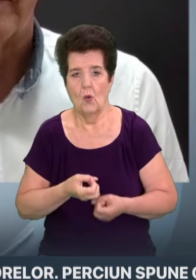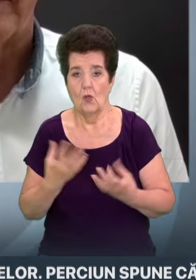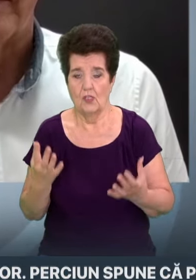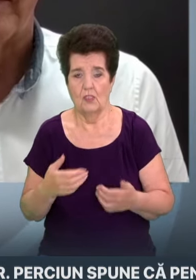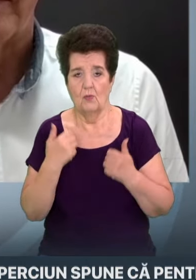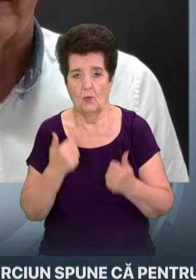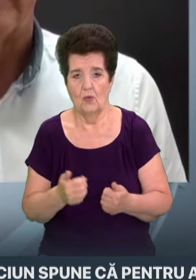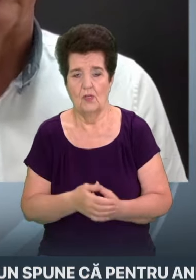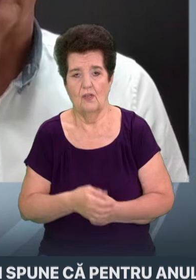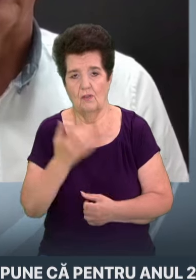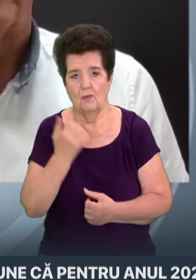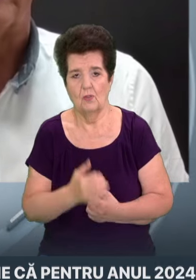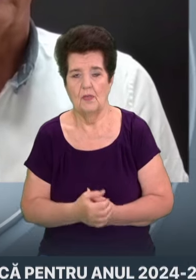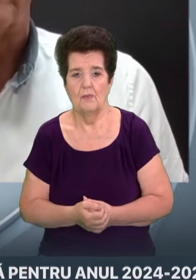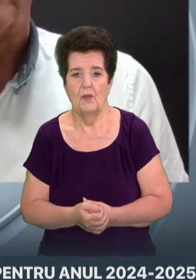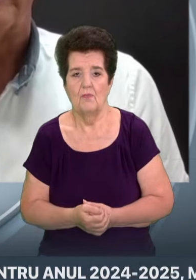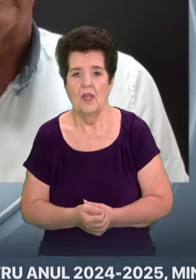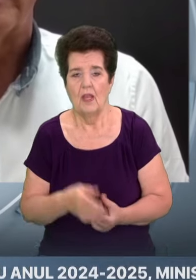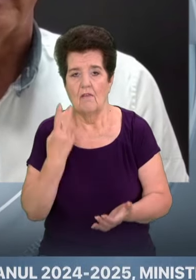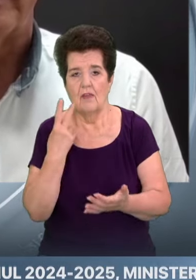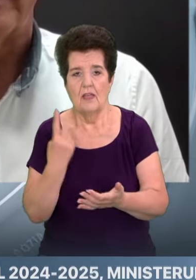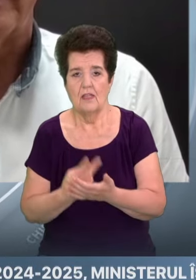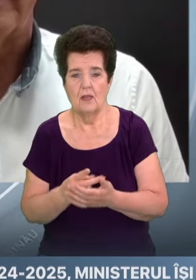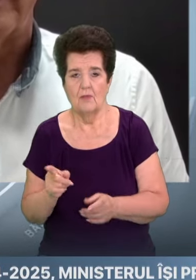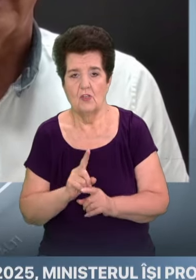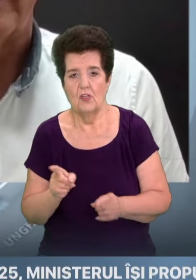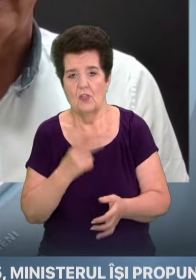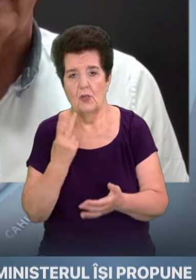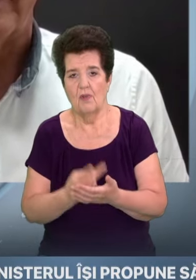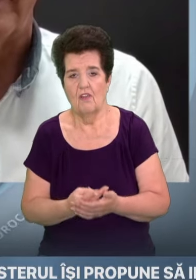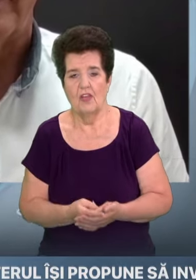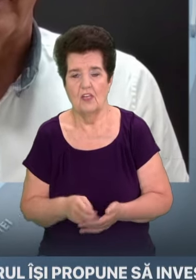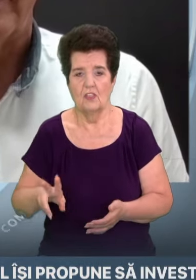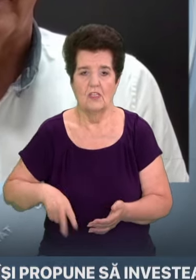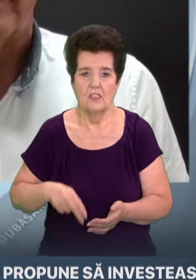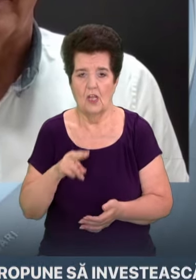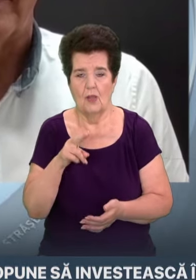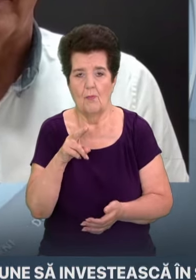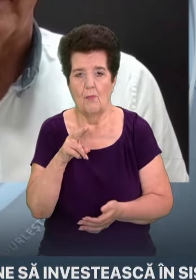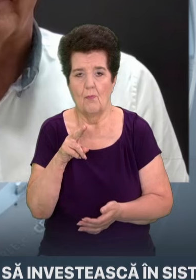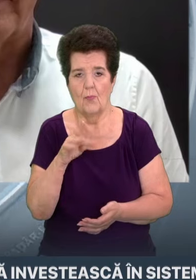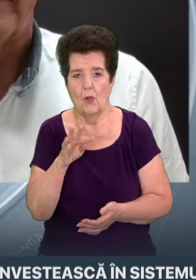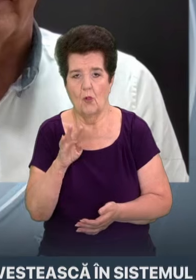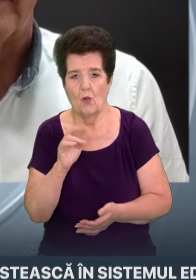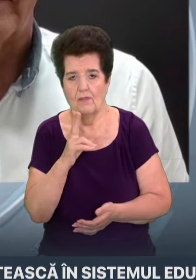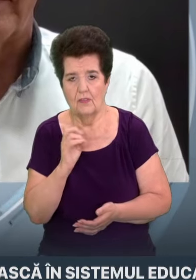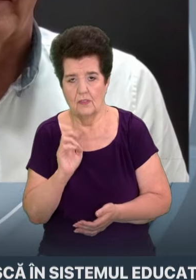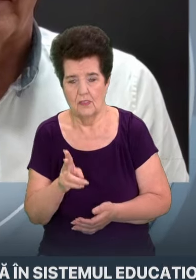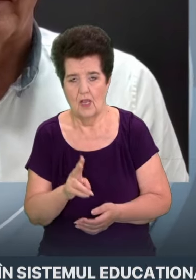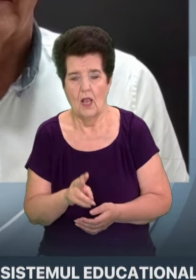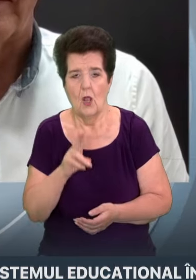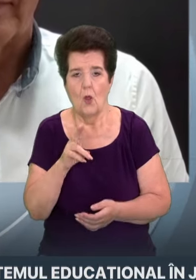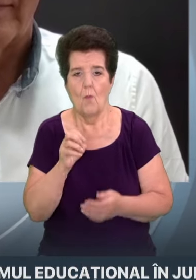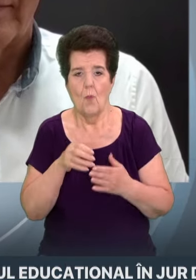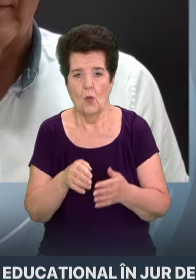totuși la subiect, vă mulțumesc! Vedem că în ceea ce privește direcția Pacrovsc se păstrează efortul principal